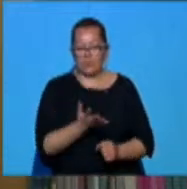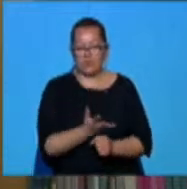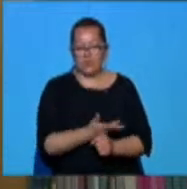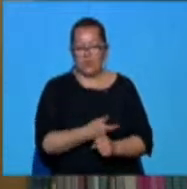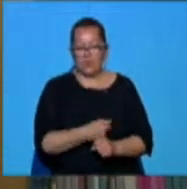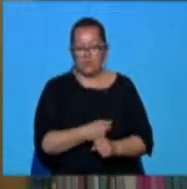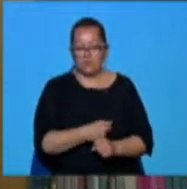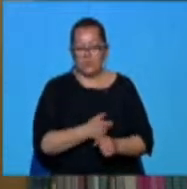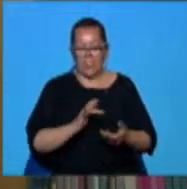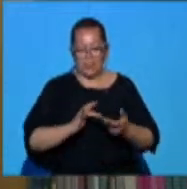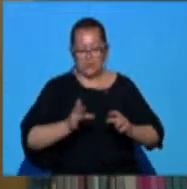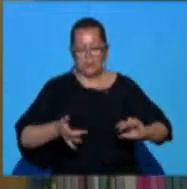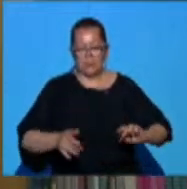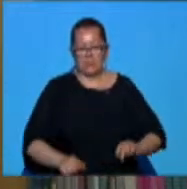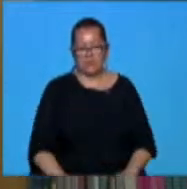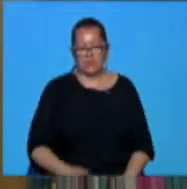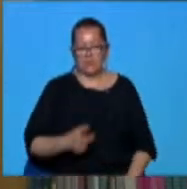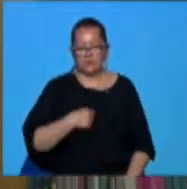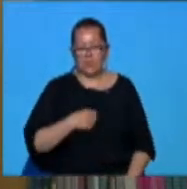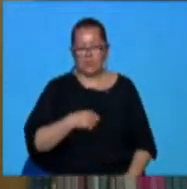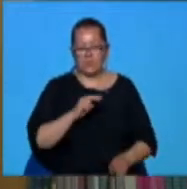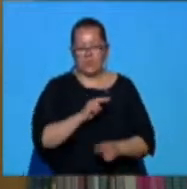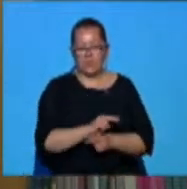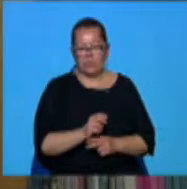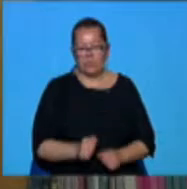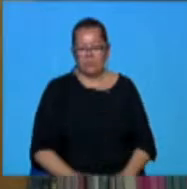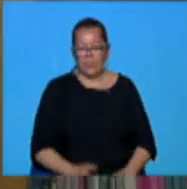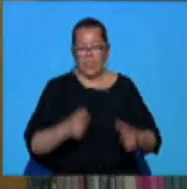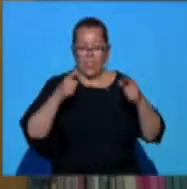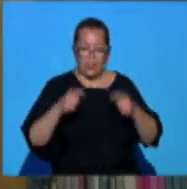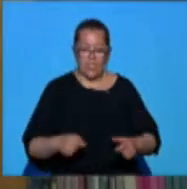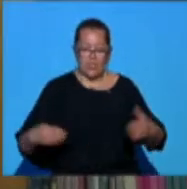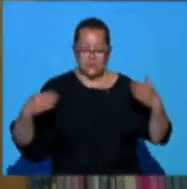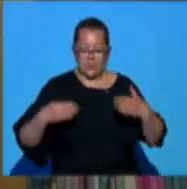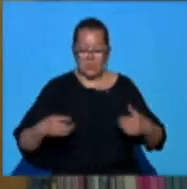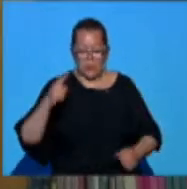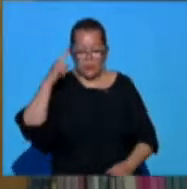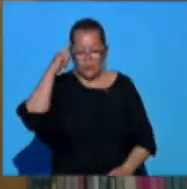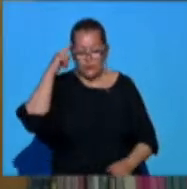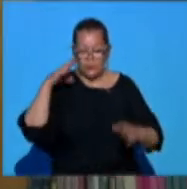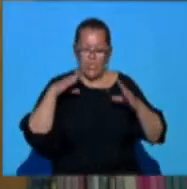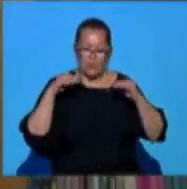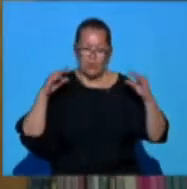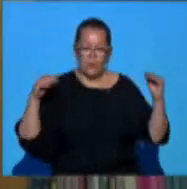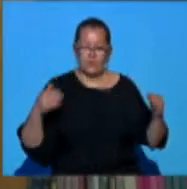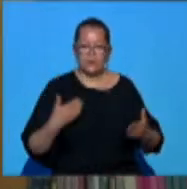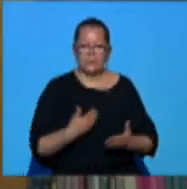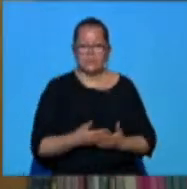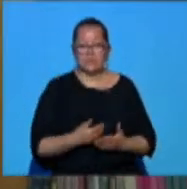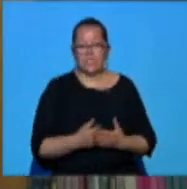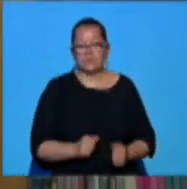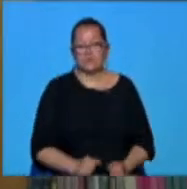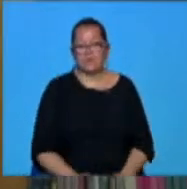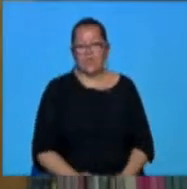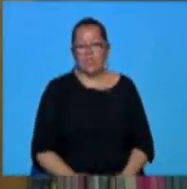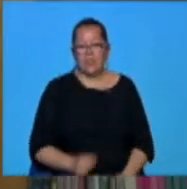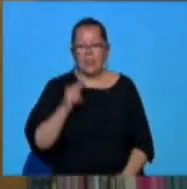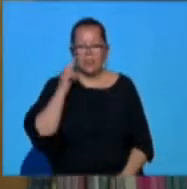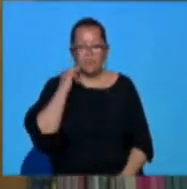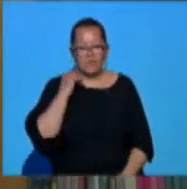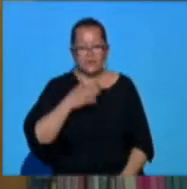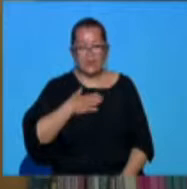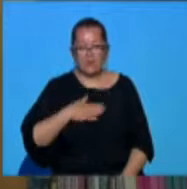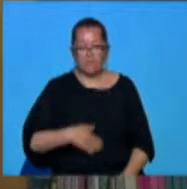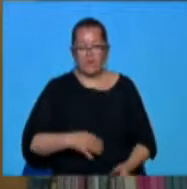ei au fost online, și ea fiind clasa a 9-a, eu nu o cunoșteam foarte bine, dar ea tot insista, vreau la olimpiada, vreau la